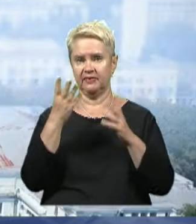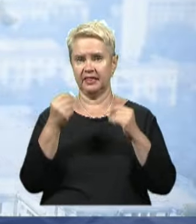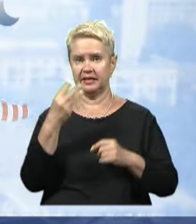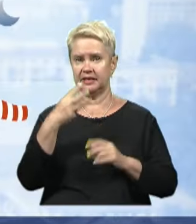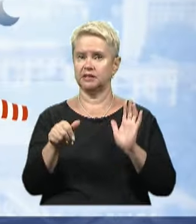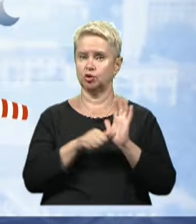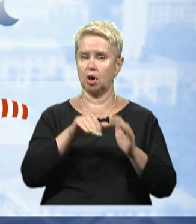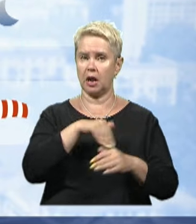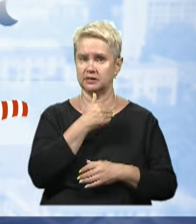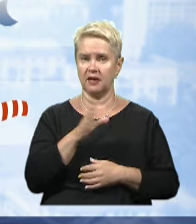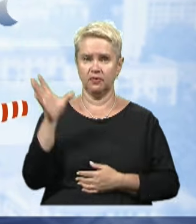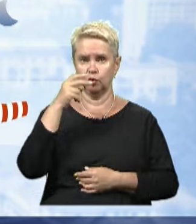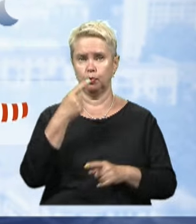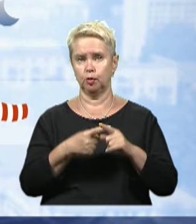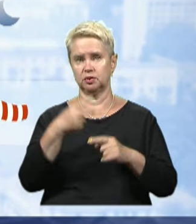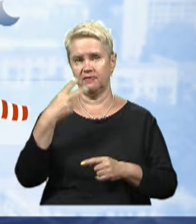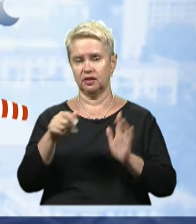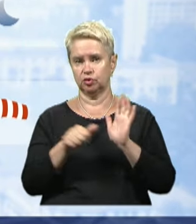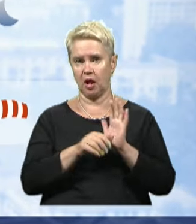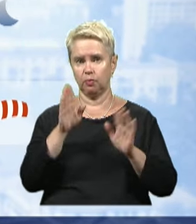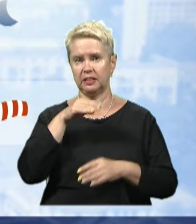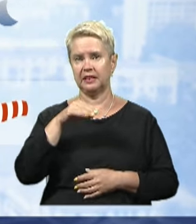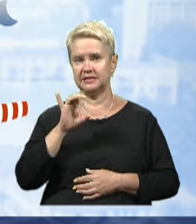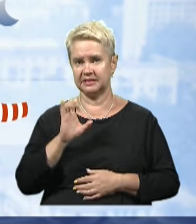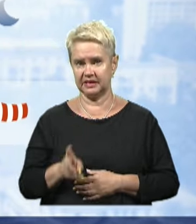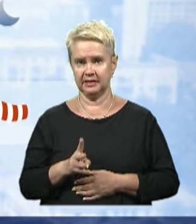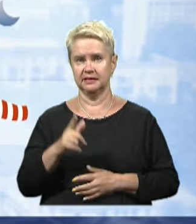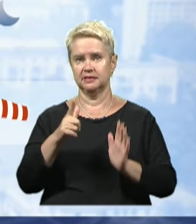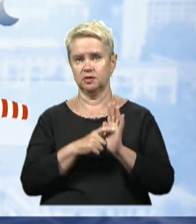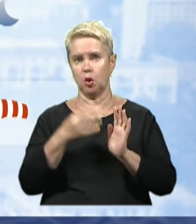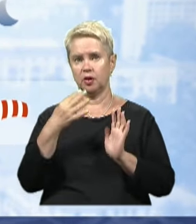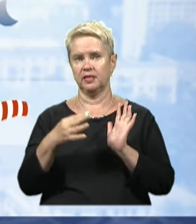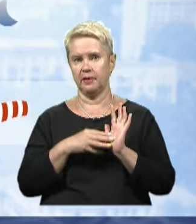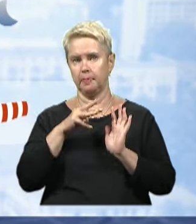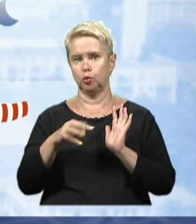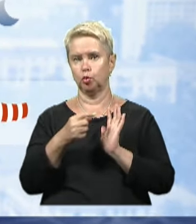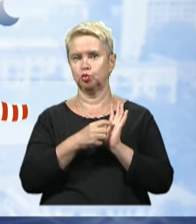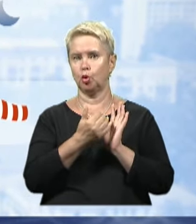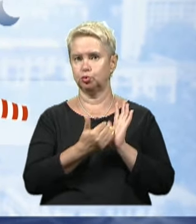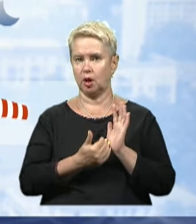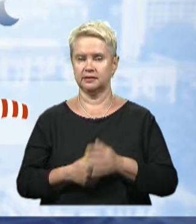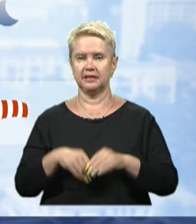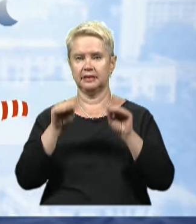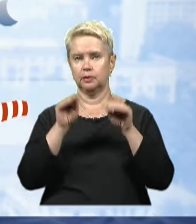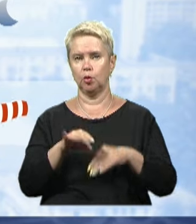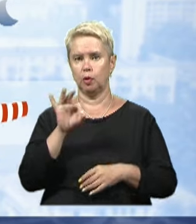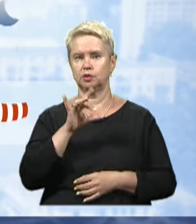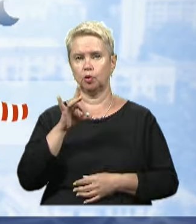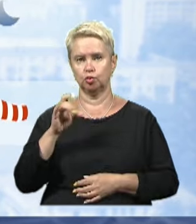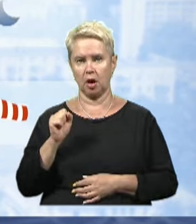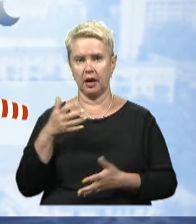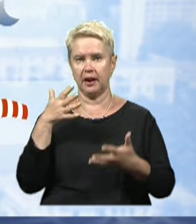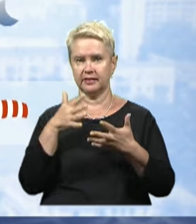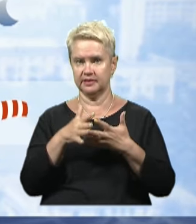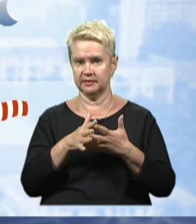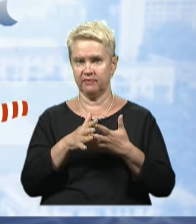день 36 градусів, вночі плюс 26. Атмосферний тиск – 749 міліметрів ртутного стовпчика. За даними ДНУ імені Олеся